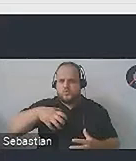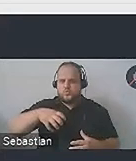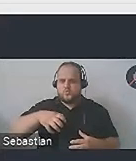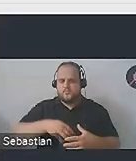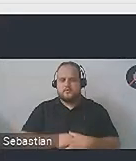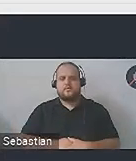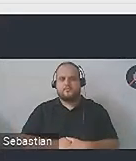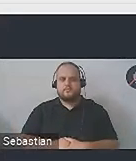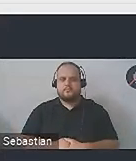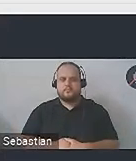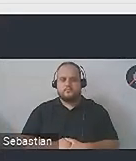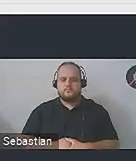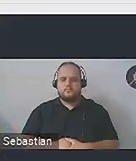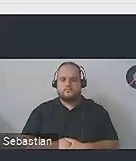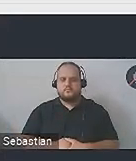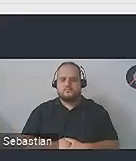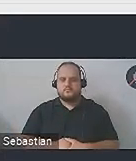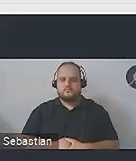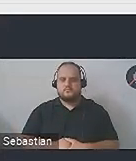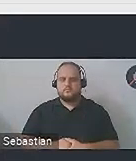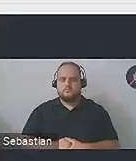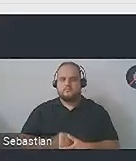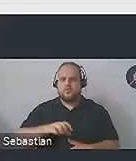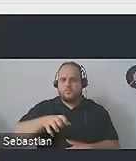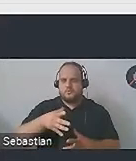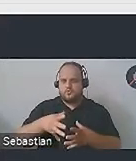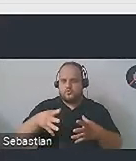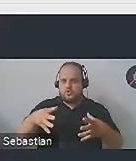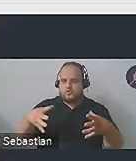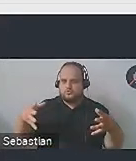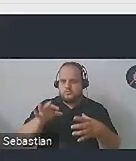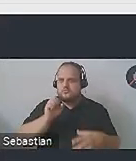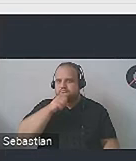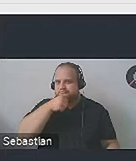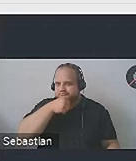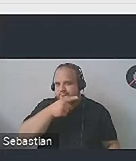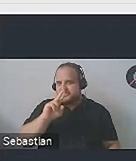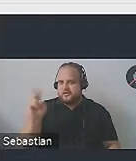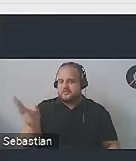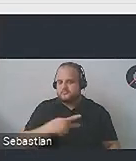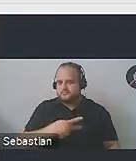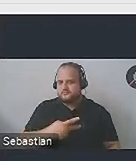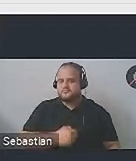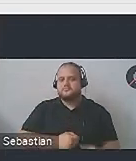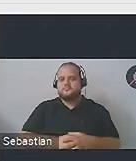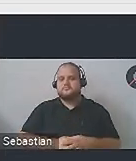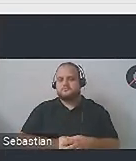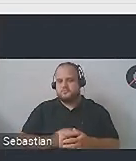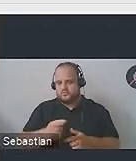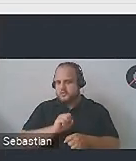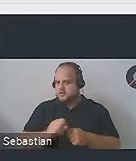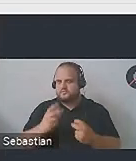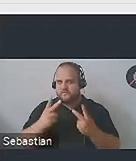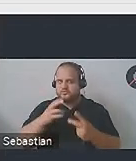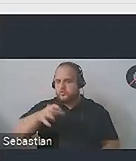I co gorsza, to jest grupa, która systematycznie rośnie ze względu na starzenie się społeczeństwa, więc osoby starsze są bardzo ważną grupą,